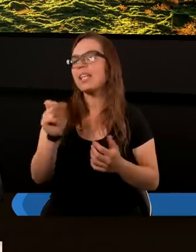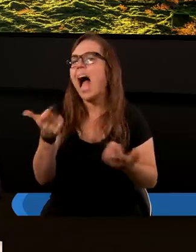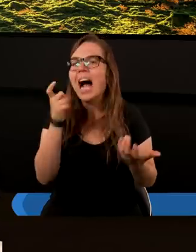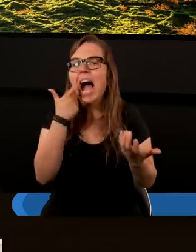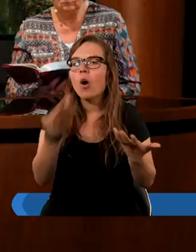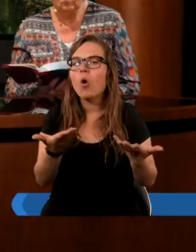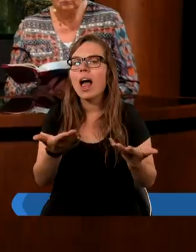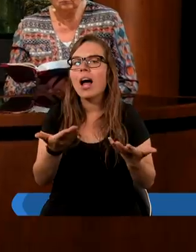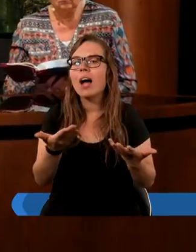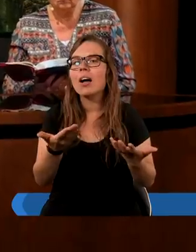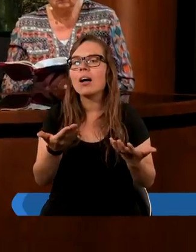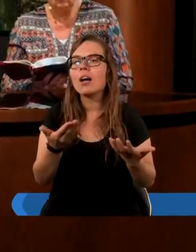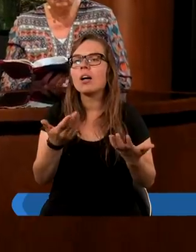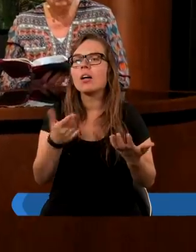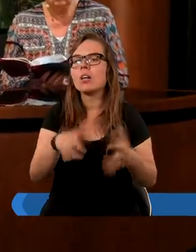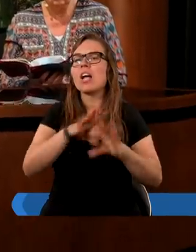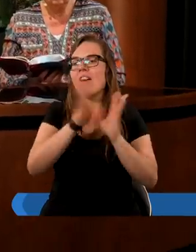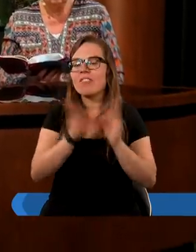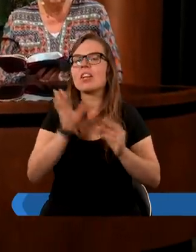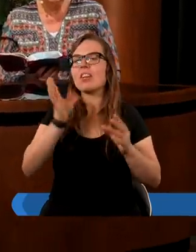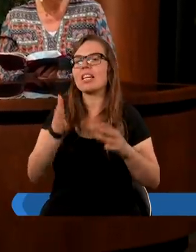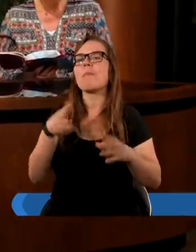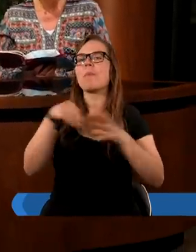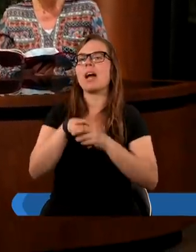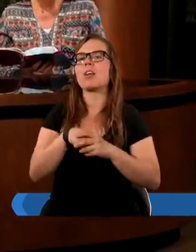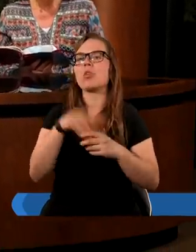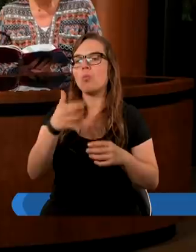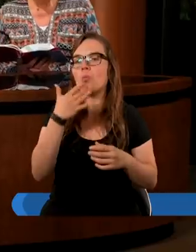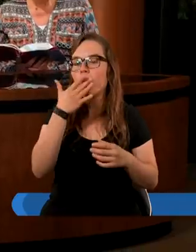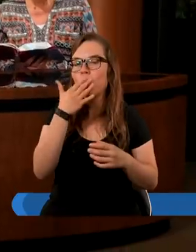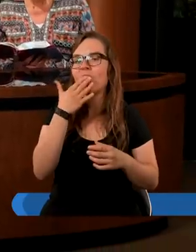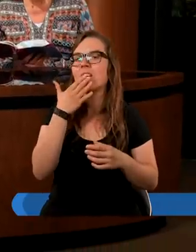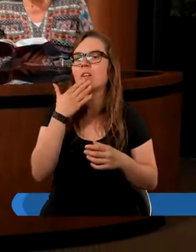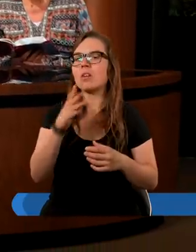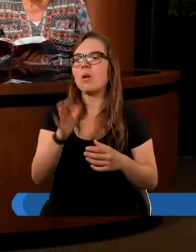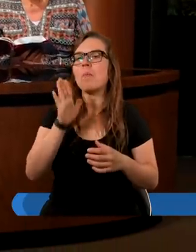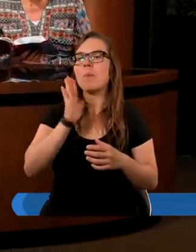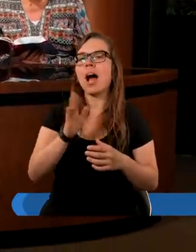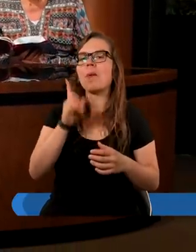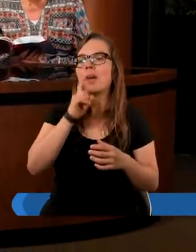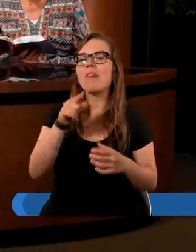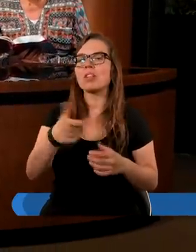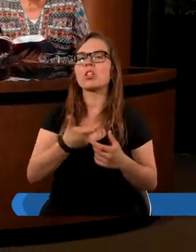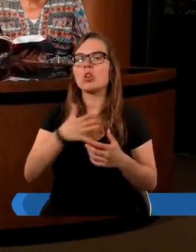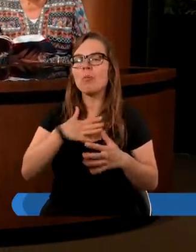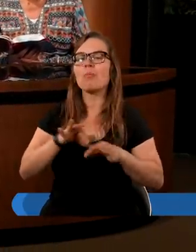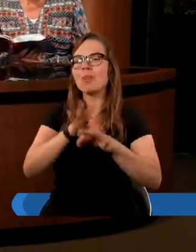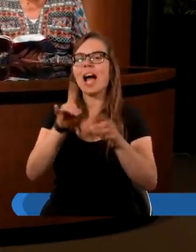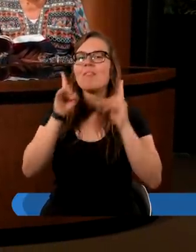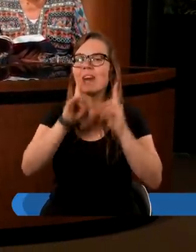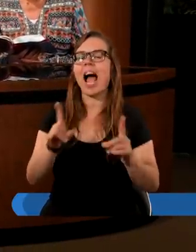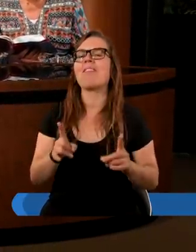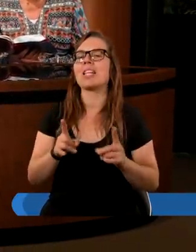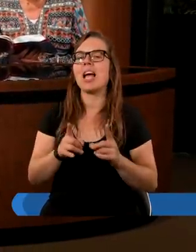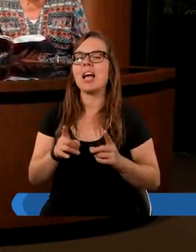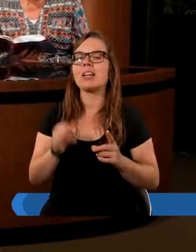rola podkreślmy? Przede wszystkim będzie mówił nam prawdę, znaczy będzie nas prowadził w prawdę